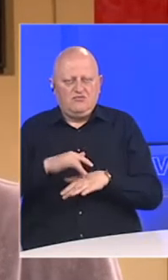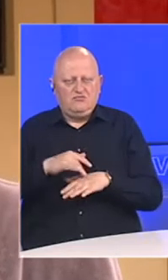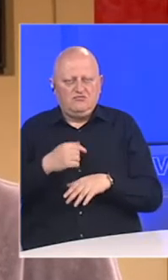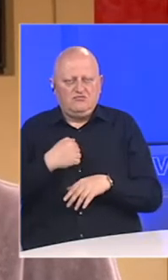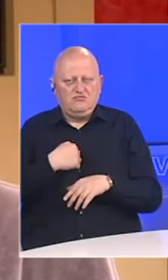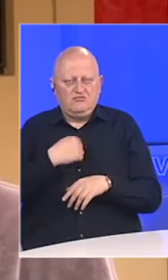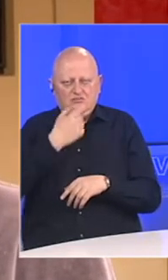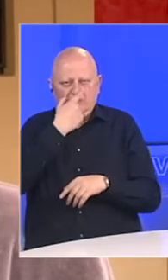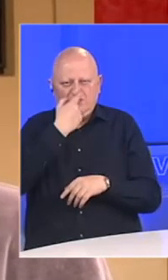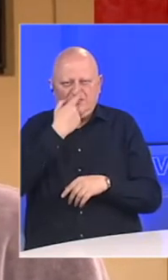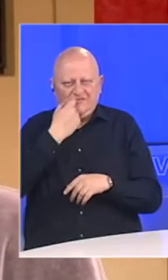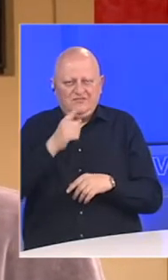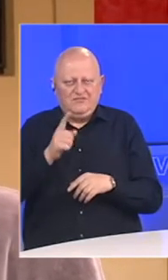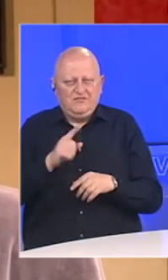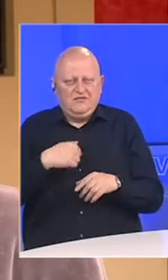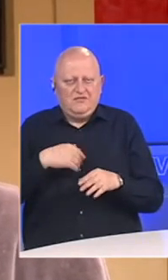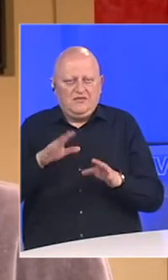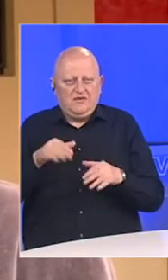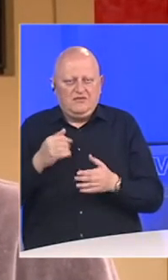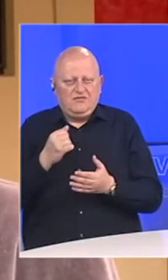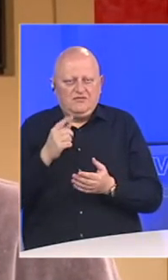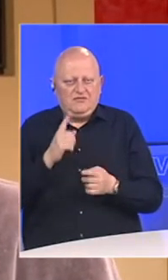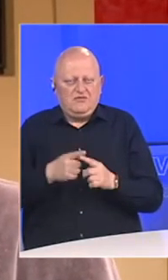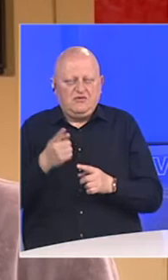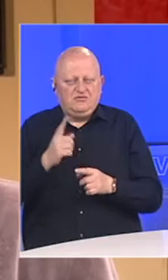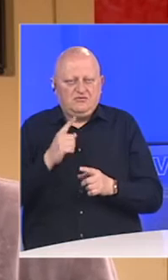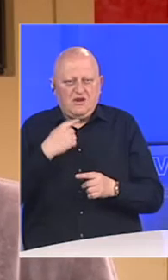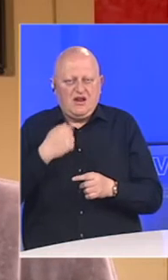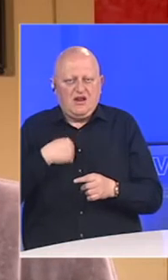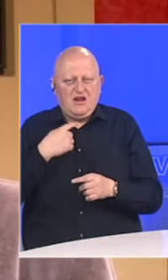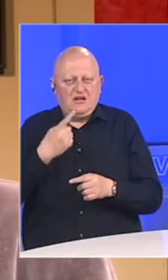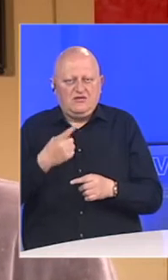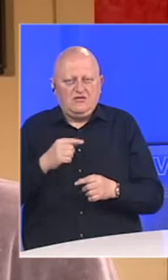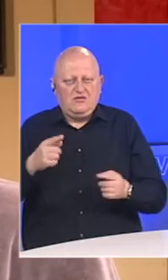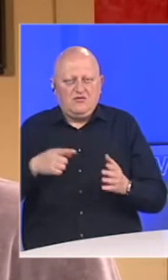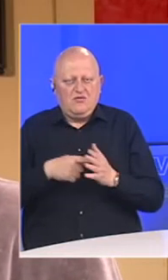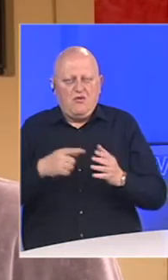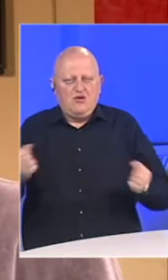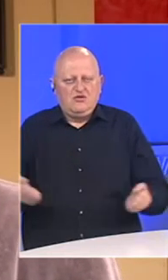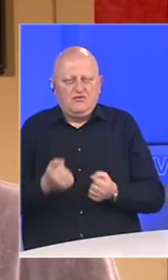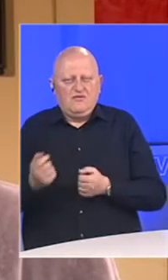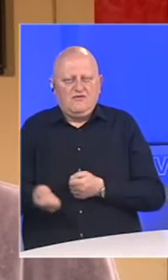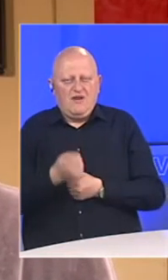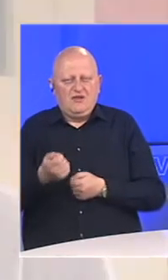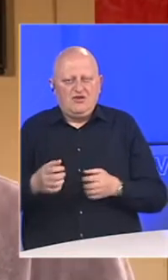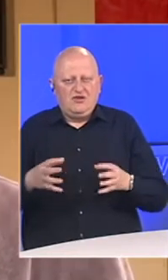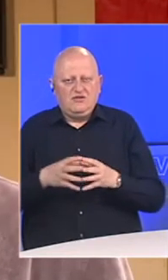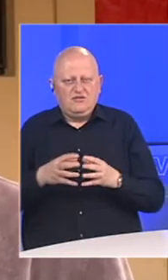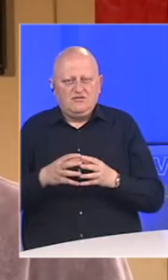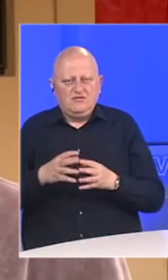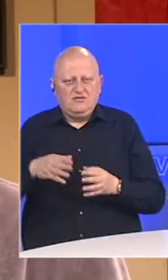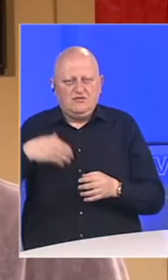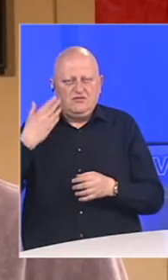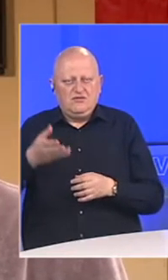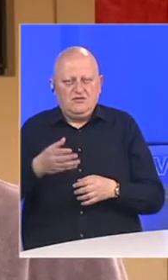nematavu tu tvrdnju i rekao da se radi o pokaznoj vježbi vatrogasne jedinice. Posle